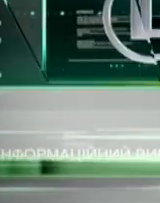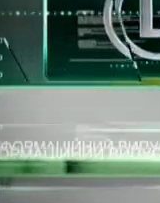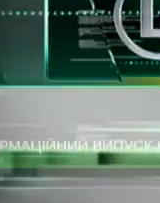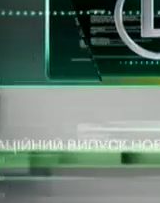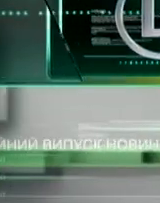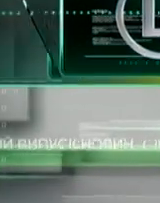Субтитрувальниця